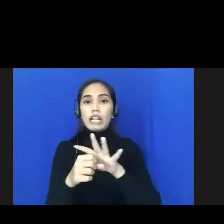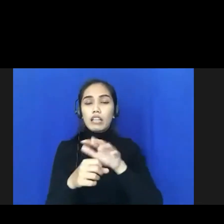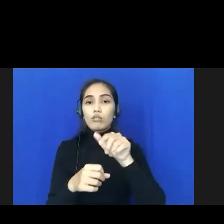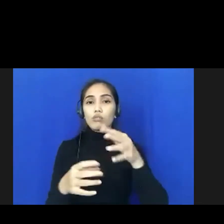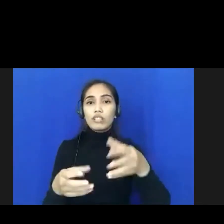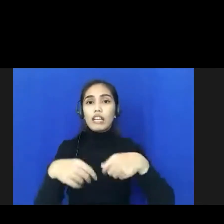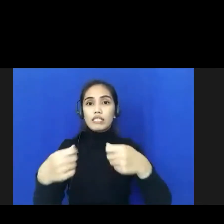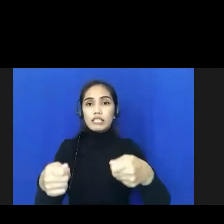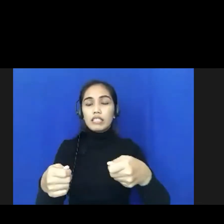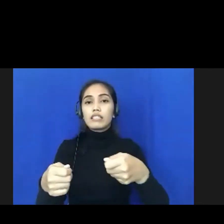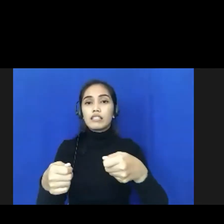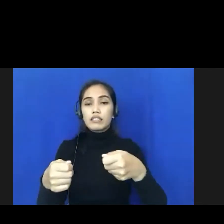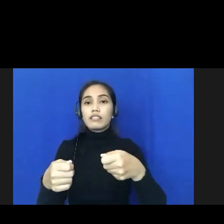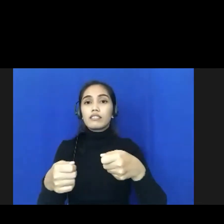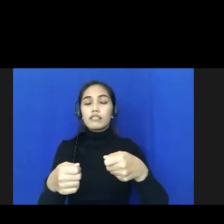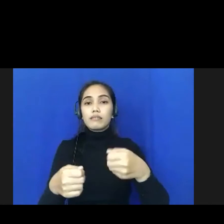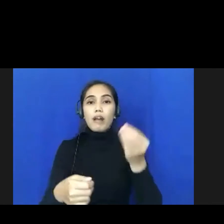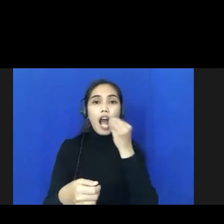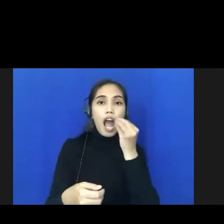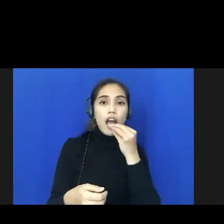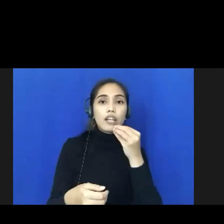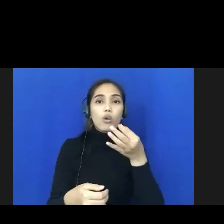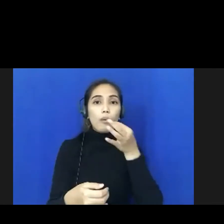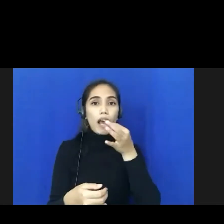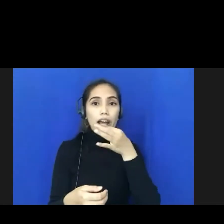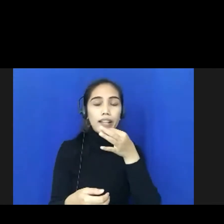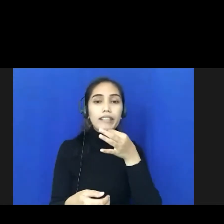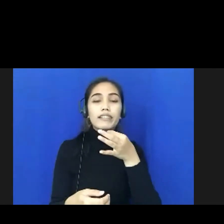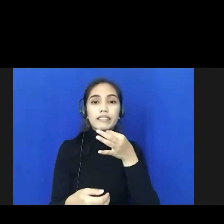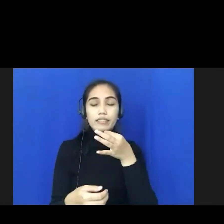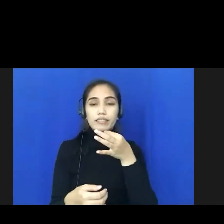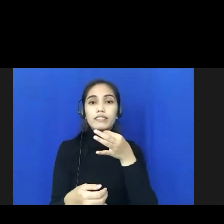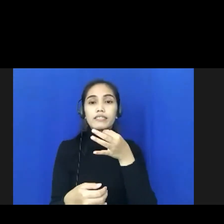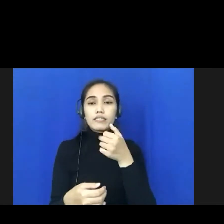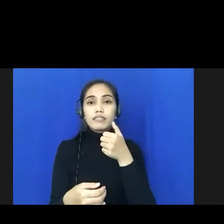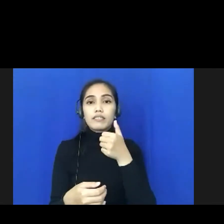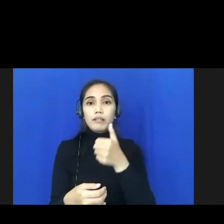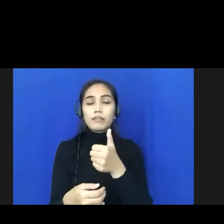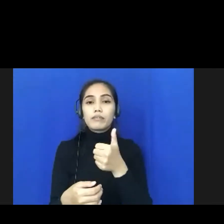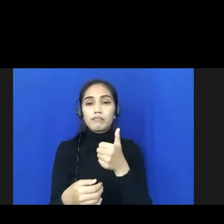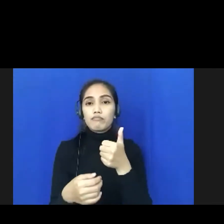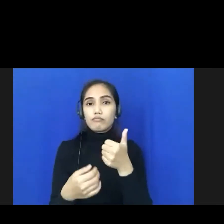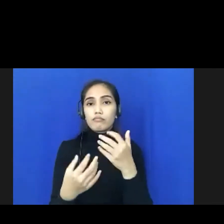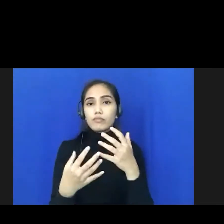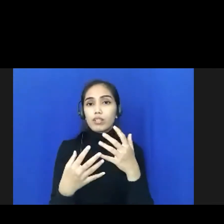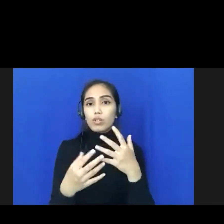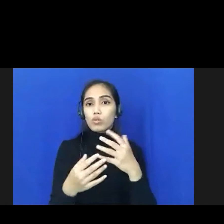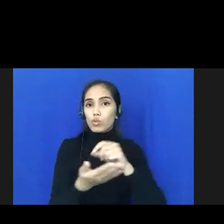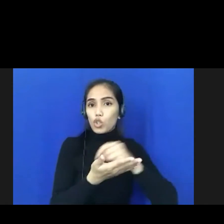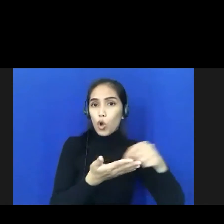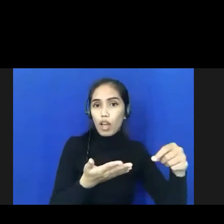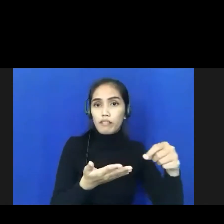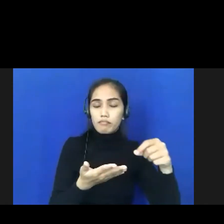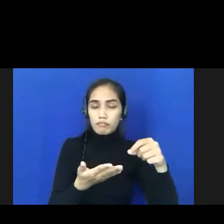diberikan selain makanan, obat-obatan, dan vitamin. Untuk sekolah, ini